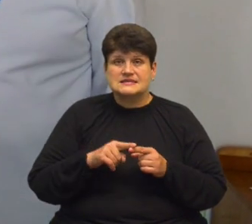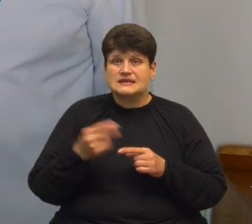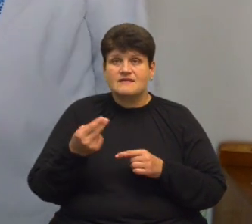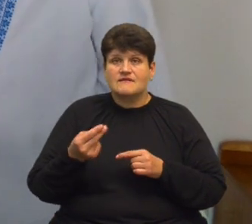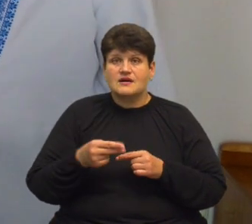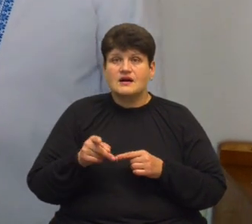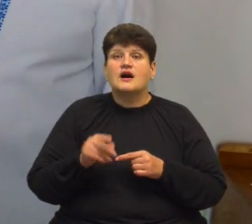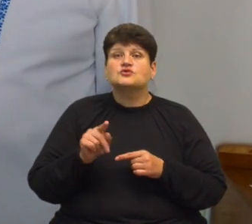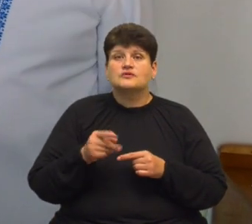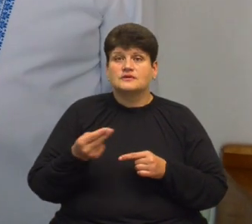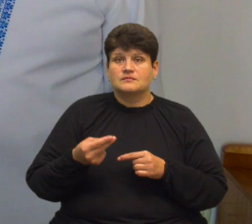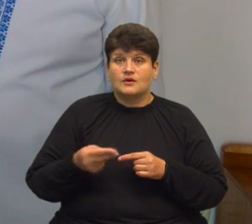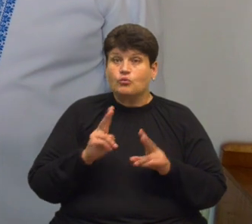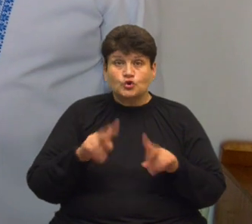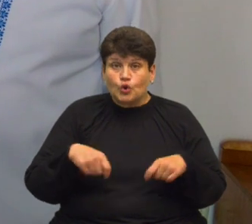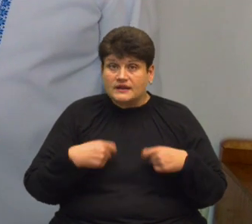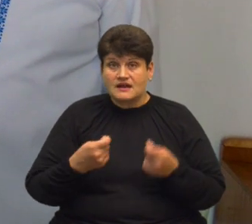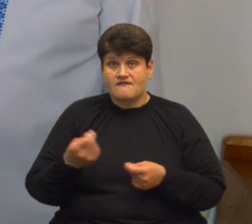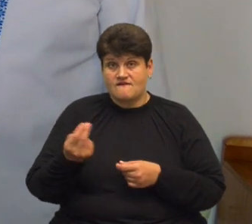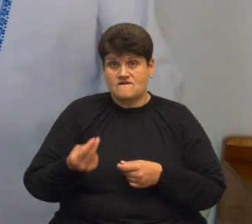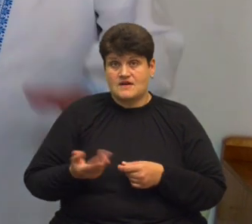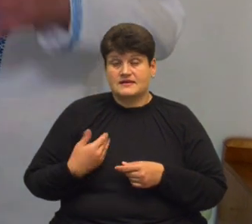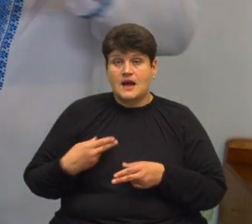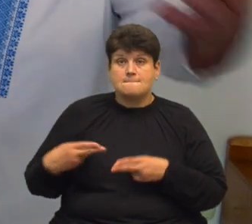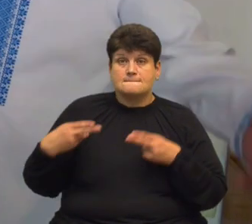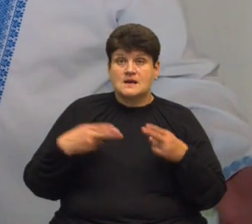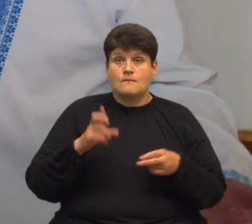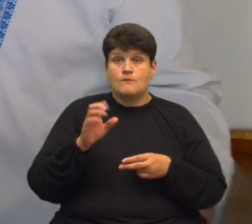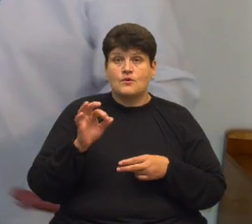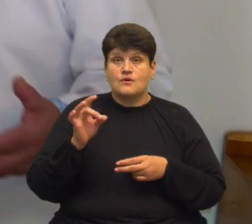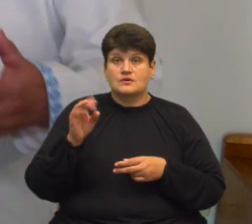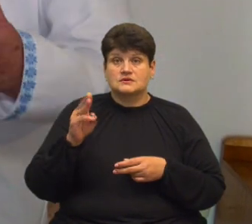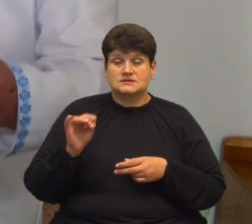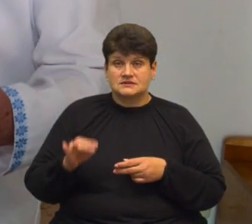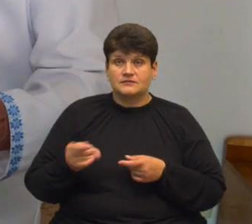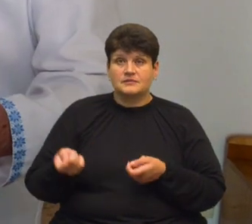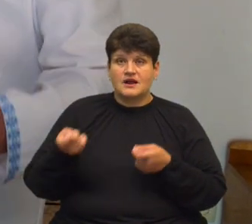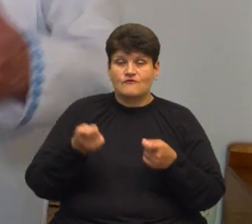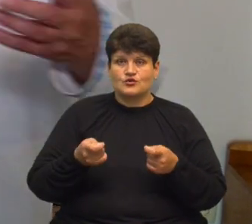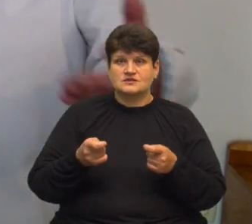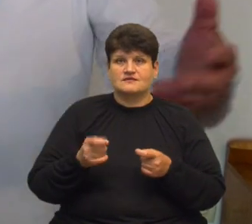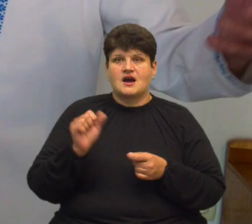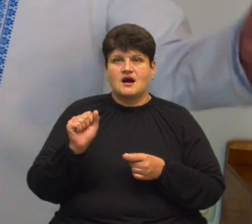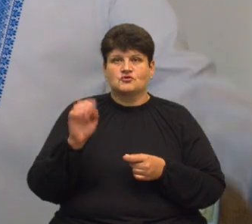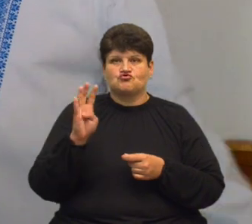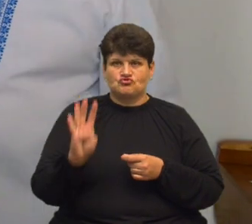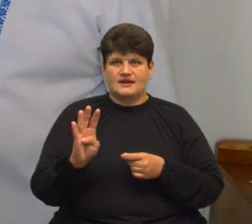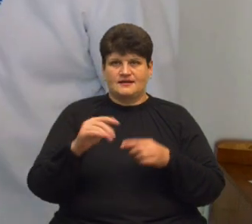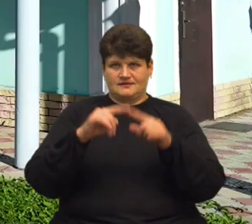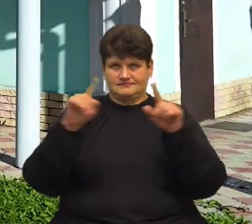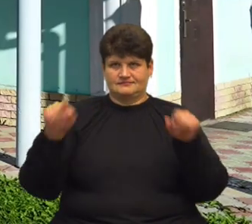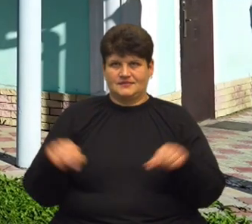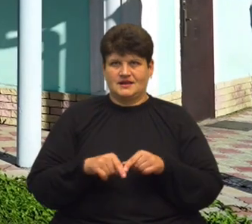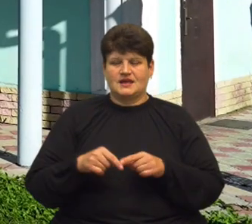А чому він не малював фарбу? Бо ніхто йому не давав. Я приїжджав з Борщева, привозив мій альбом. Тому всі роботи А4, всі роботи кольоровим